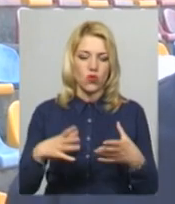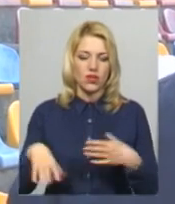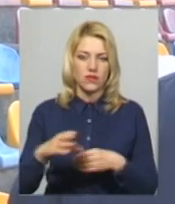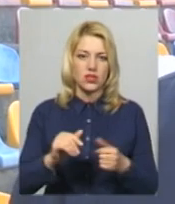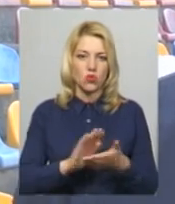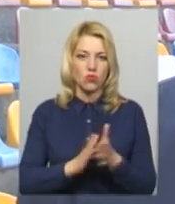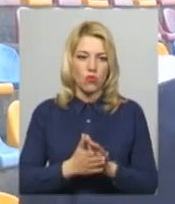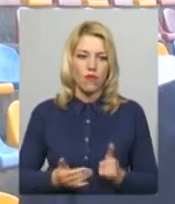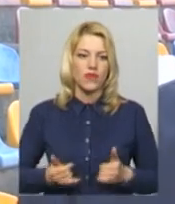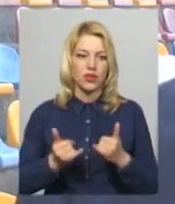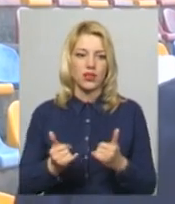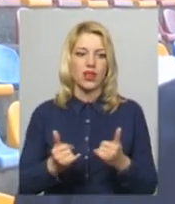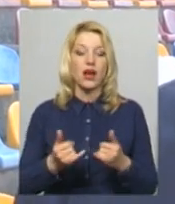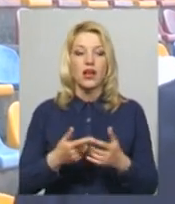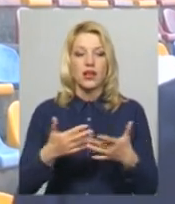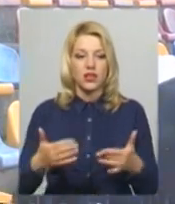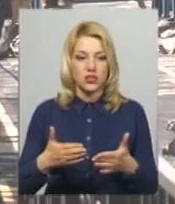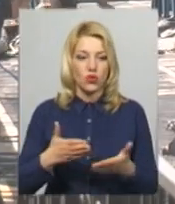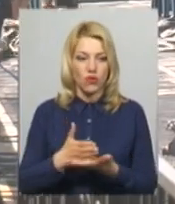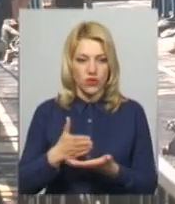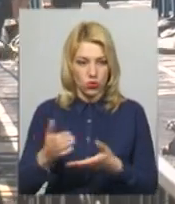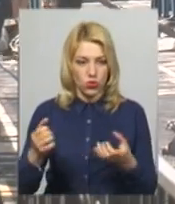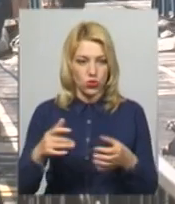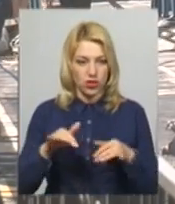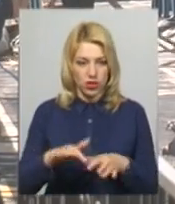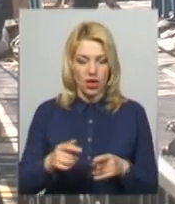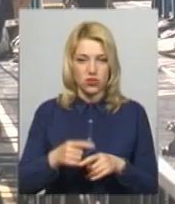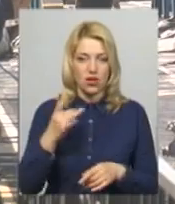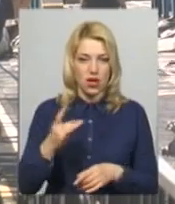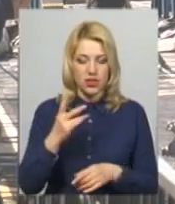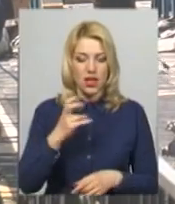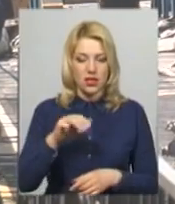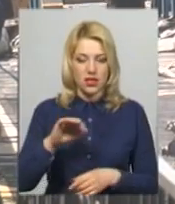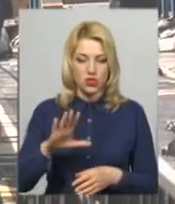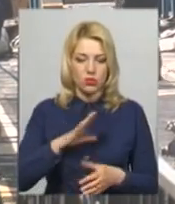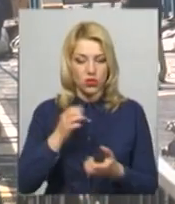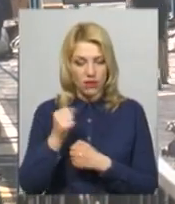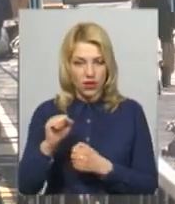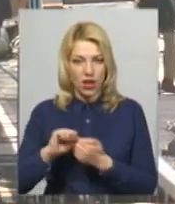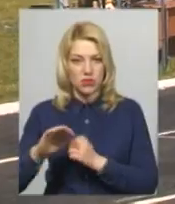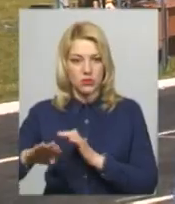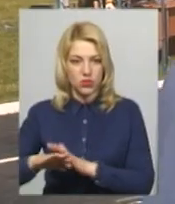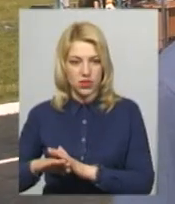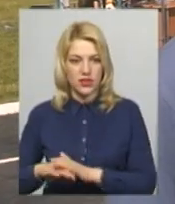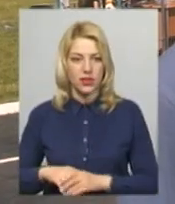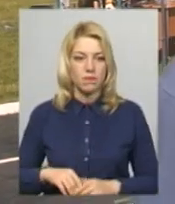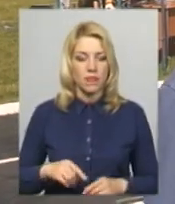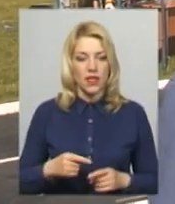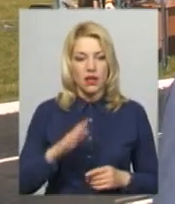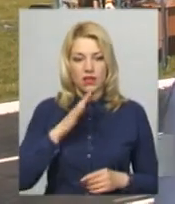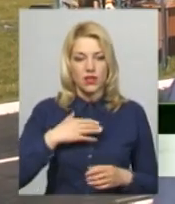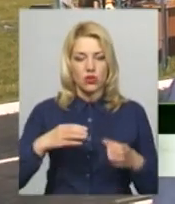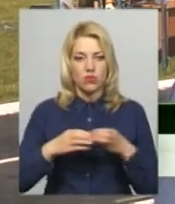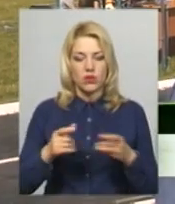виду діяльності, тобто тренування. Одного разу у Нетішинці виграла команда Кам'янця-Подільського. Думаю, наша команда